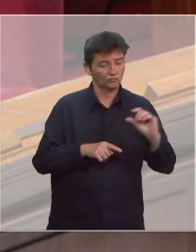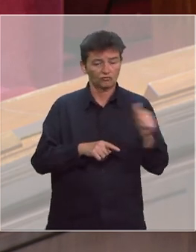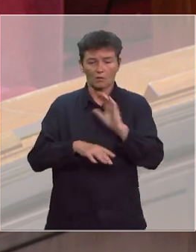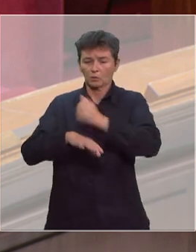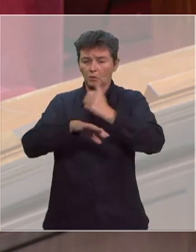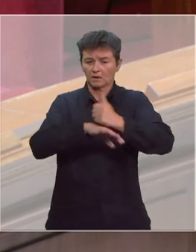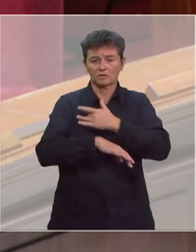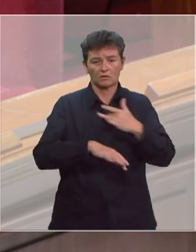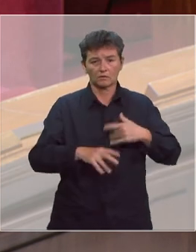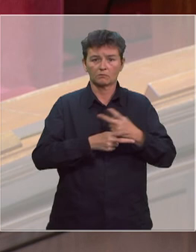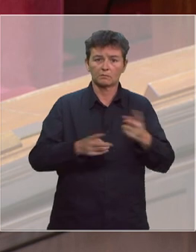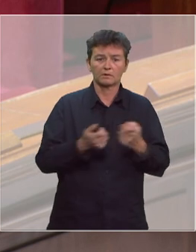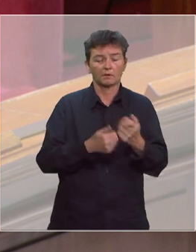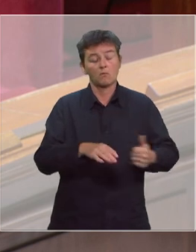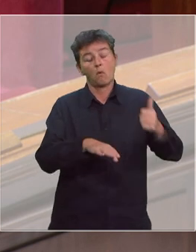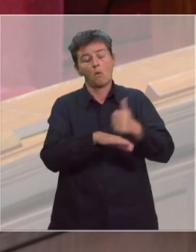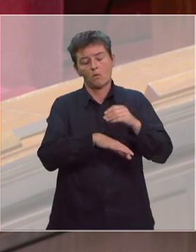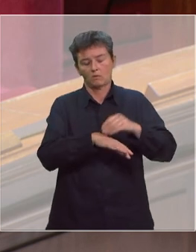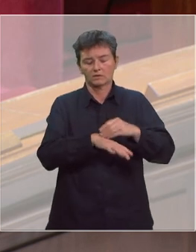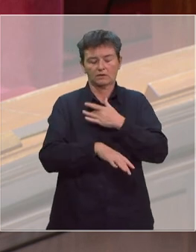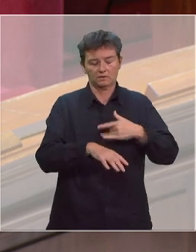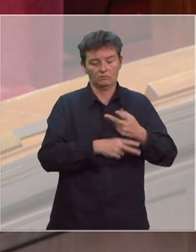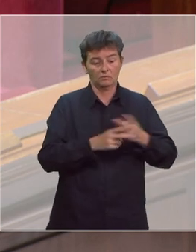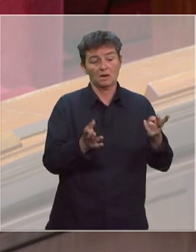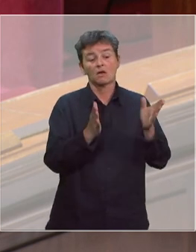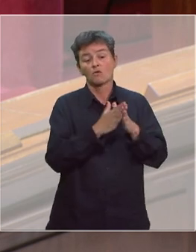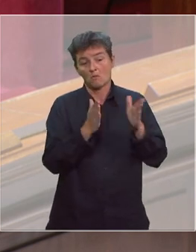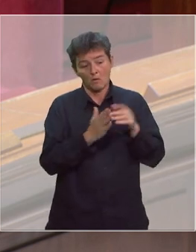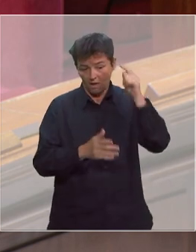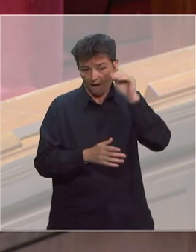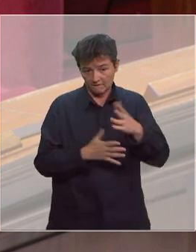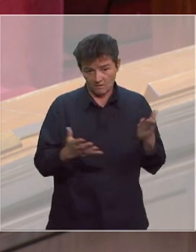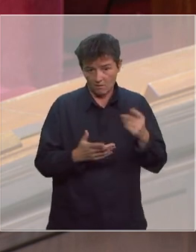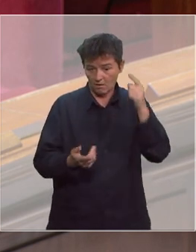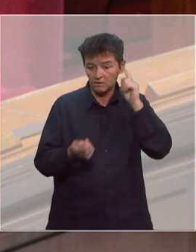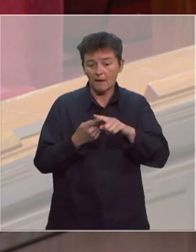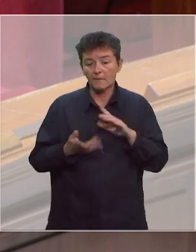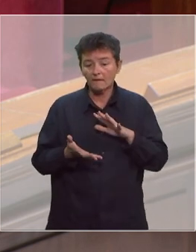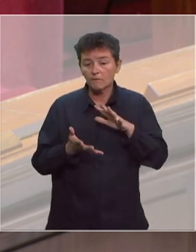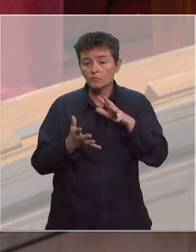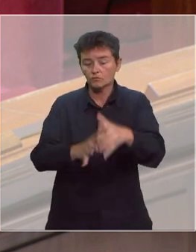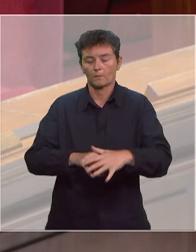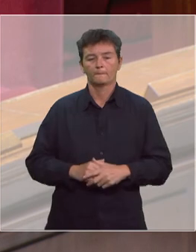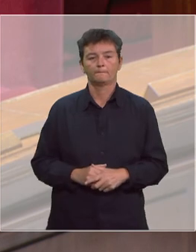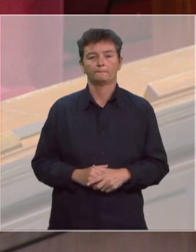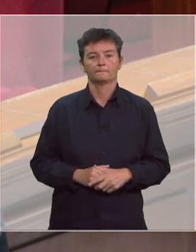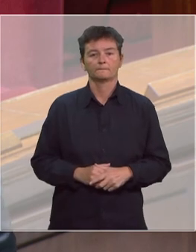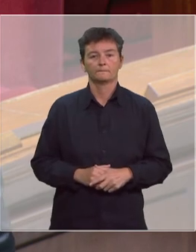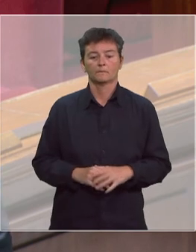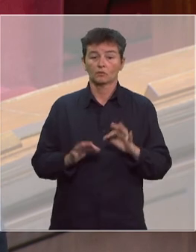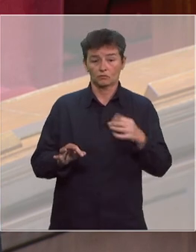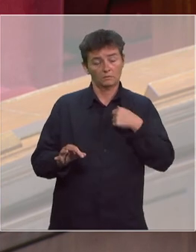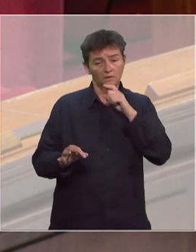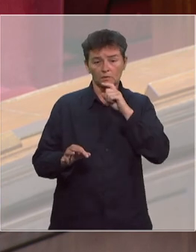publique, le Haut Conseil de santé publique en premier lieu, pour les concerter sur l'évolution éventuelle à apporter sur cette question du port du masque, comme je l